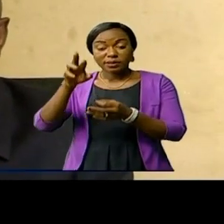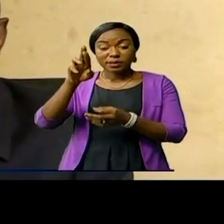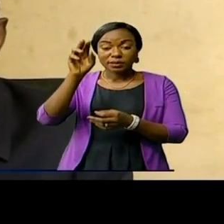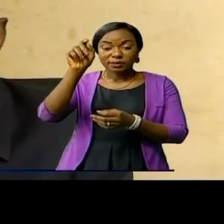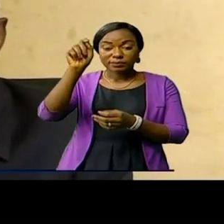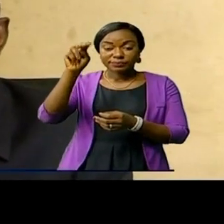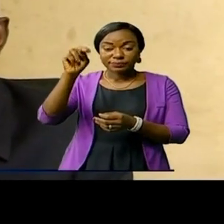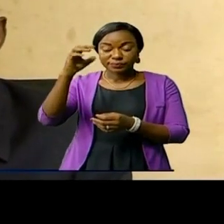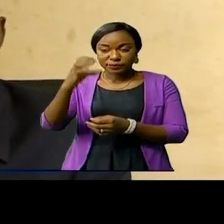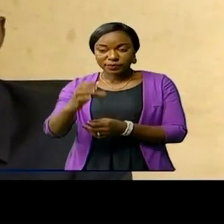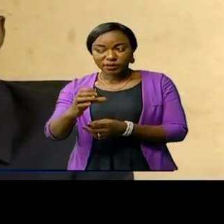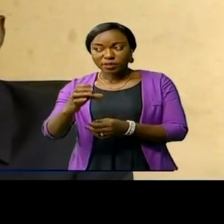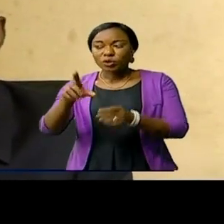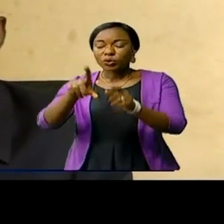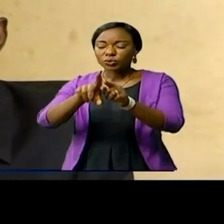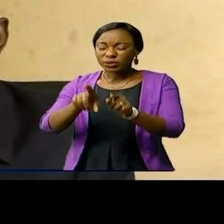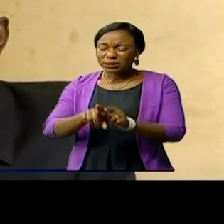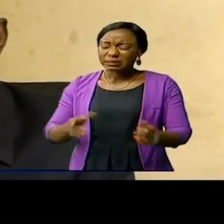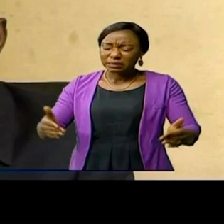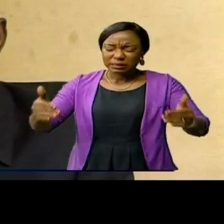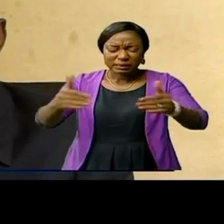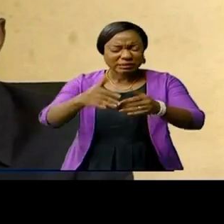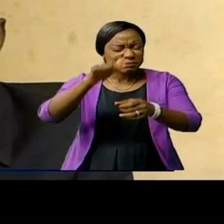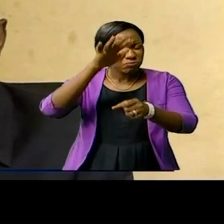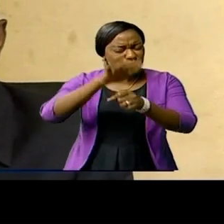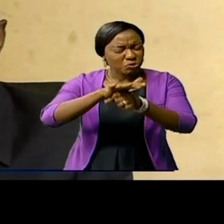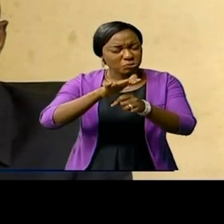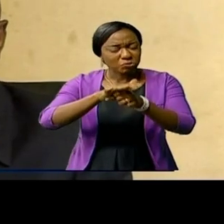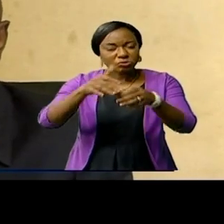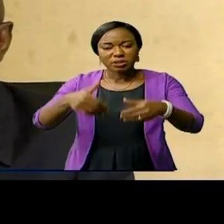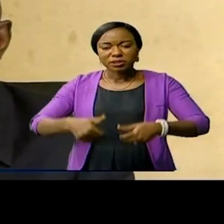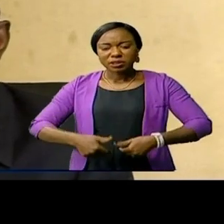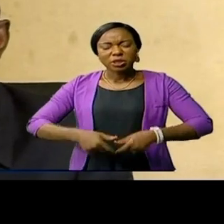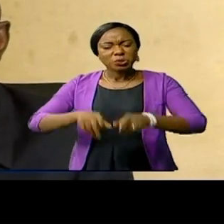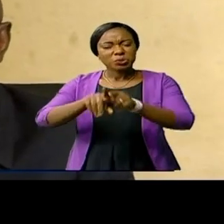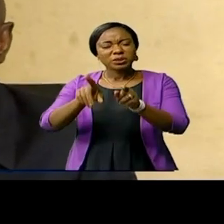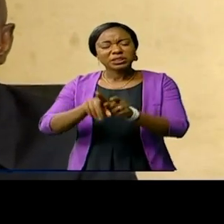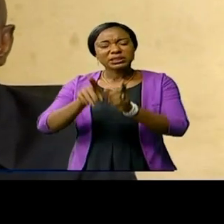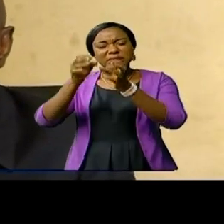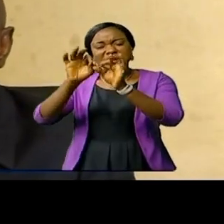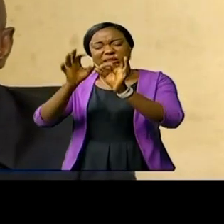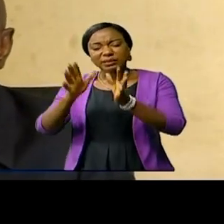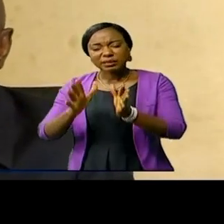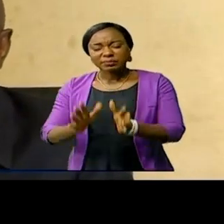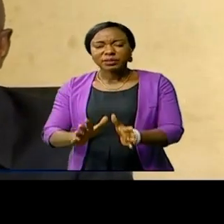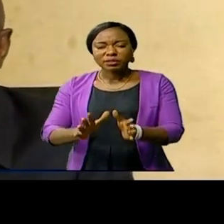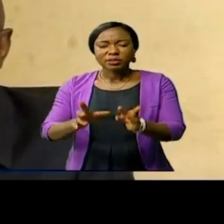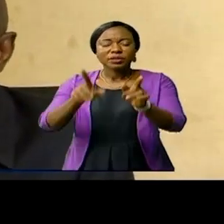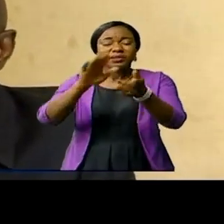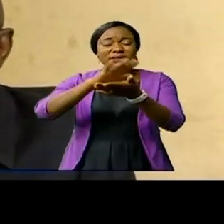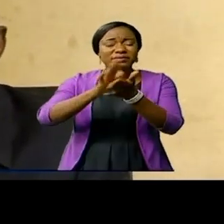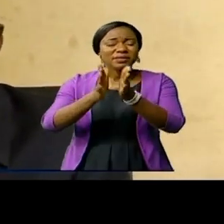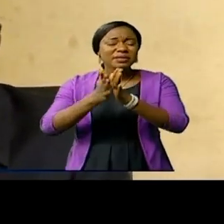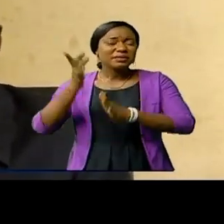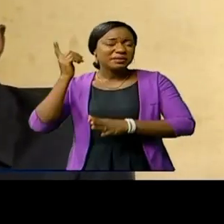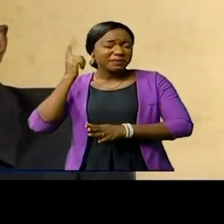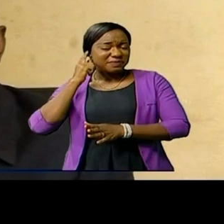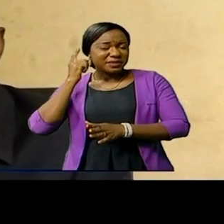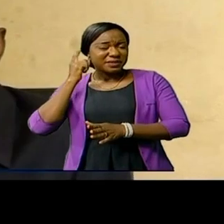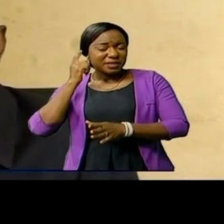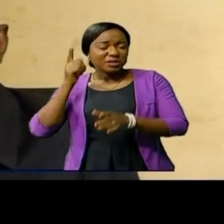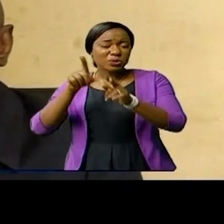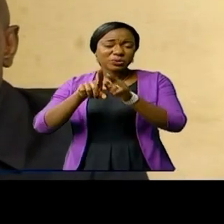appris à encadrer beaucoup de jeunes qui sont aujourd'hui des vedettes de l'athlée. En tout cas, au niveau de la direction